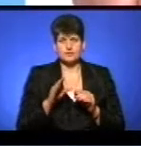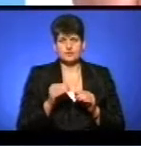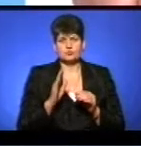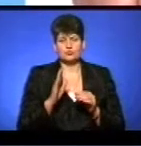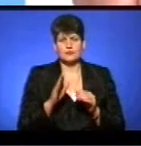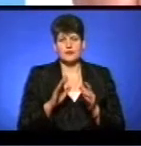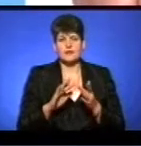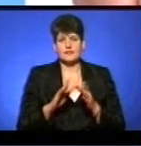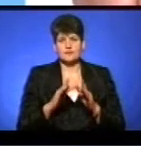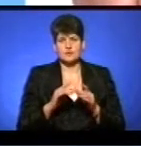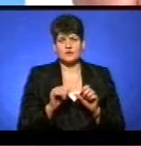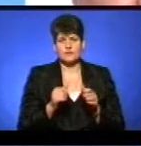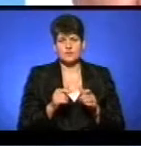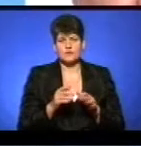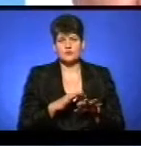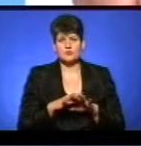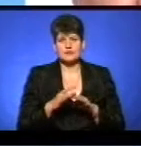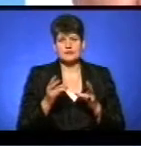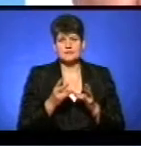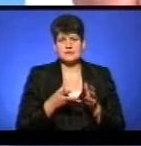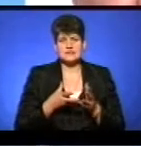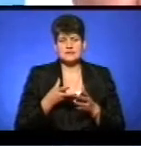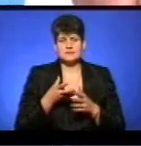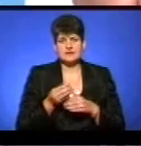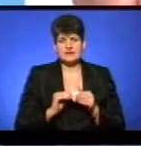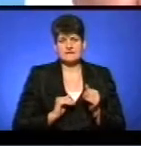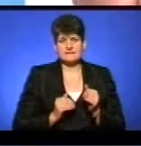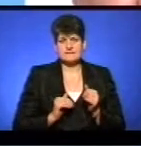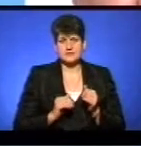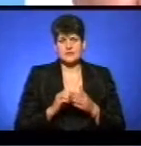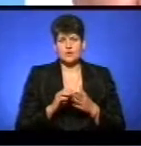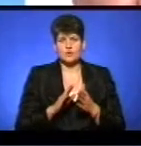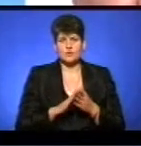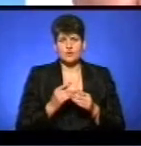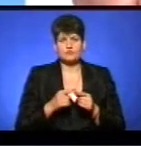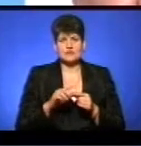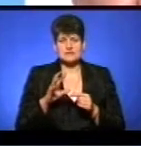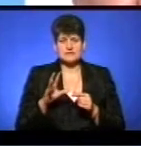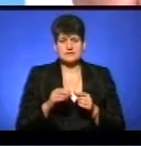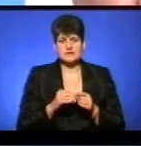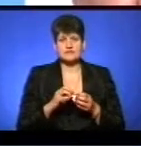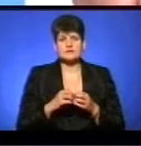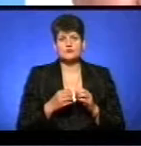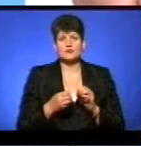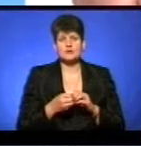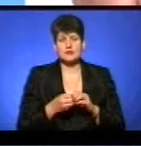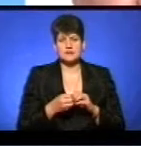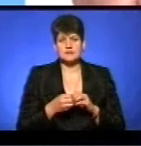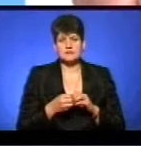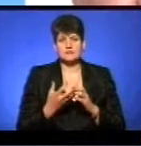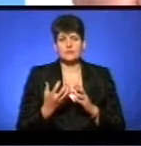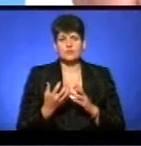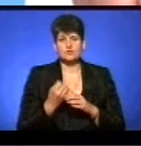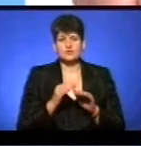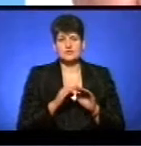розрахунку, якої прийдеться заплатити за фірмі, яка публікується все, і в результаті старифу получиться на